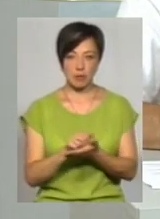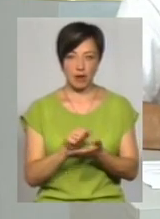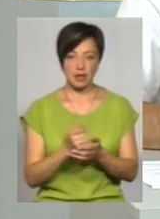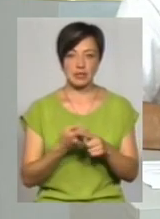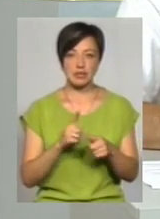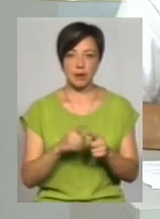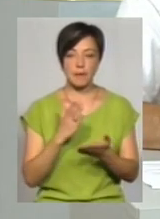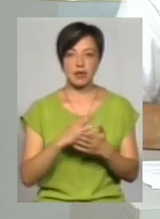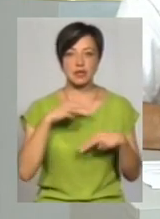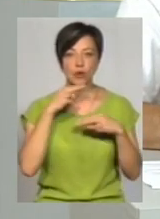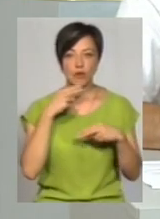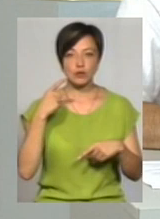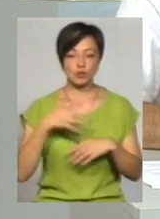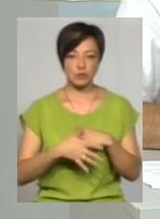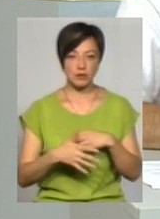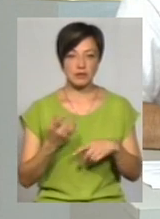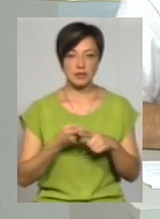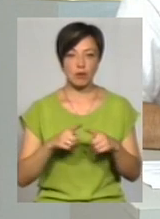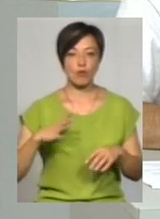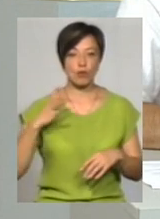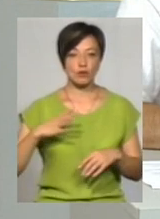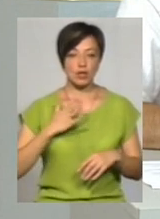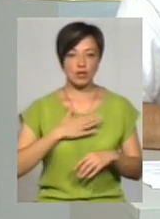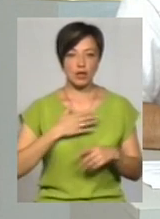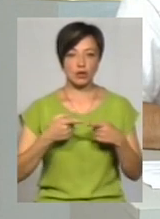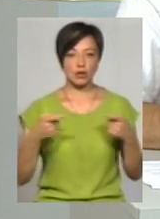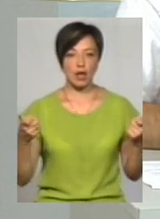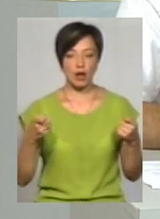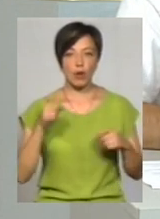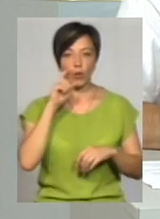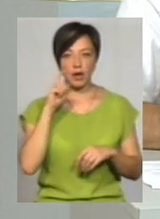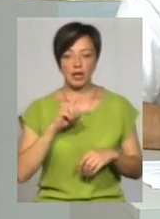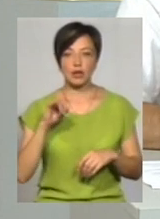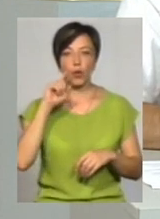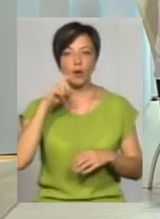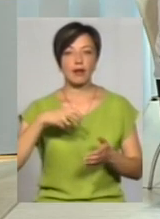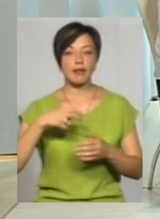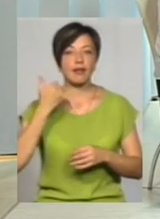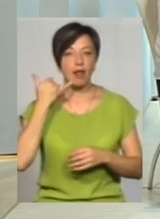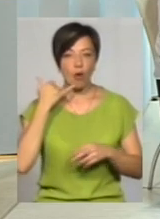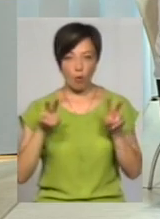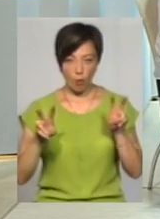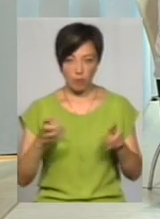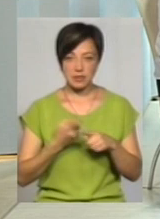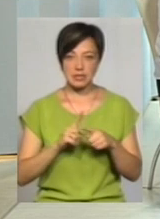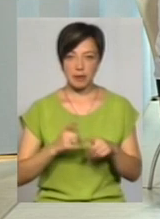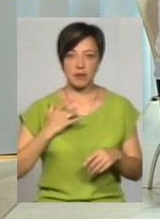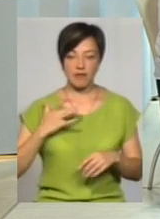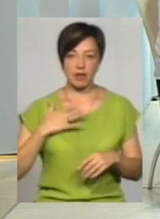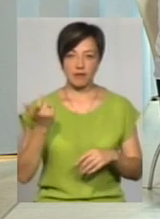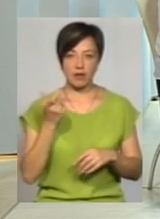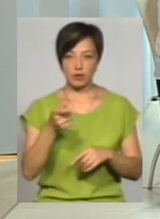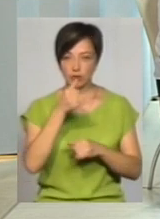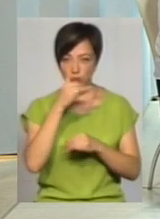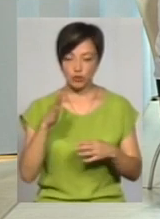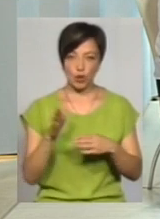Це мається на увазі, я так зрозумів, що це бувша наша гостина, це Україна і Укртелеком. Укртелеком – це приватна власність, вони не